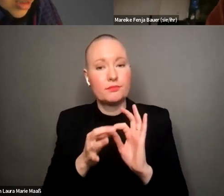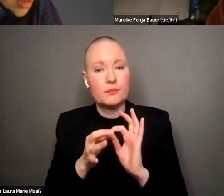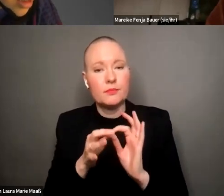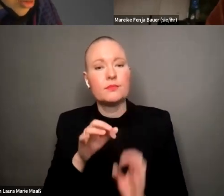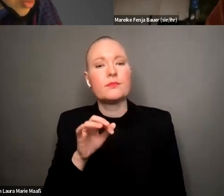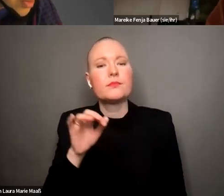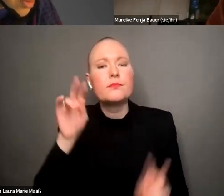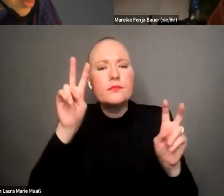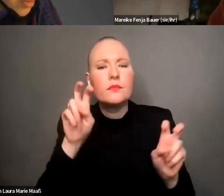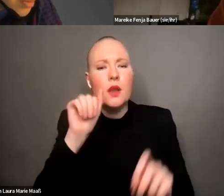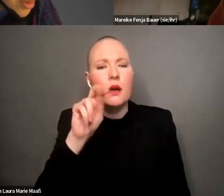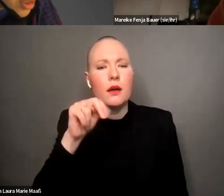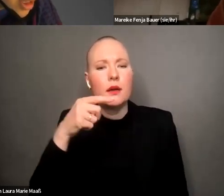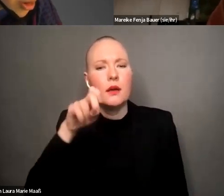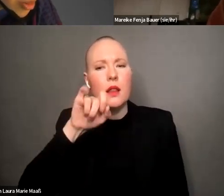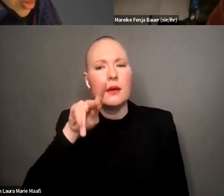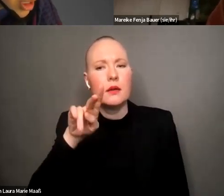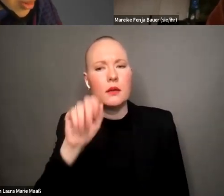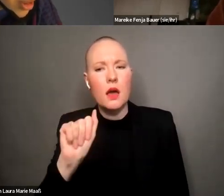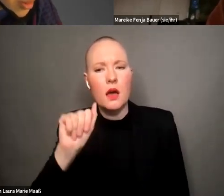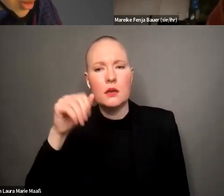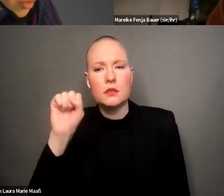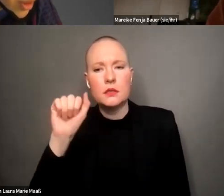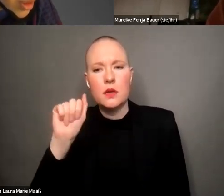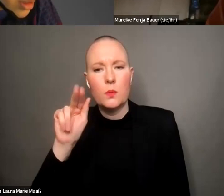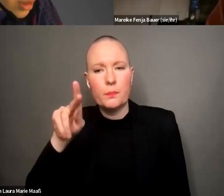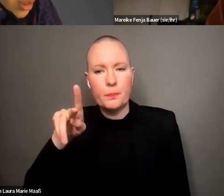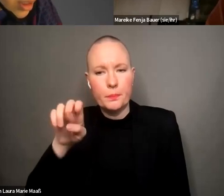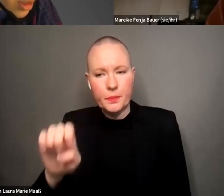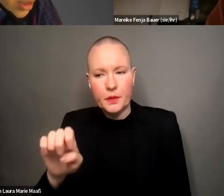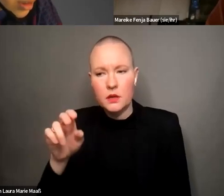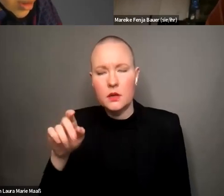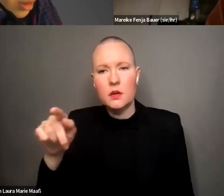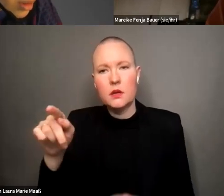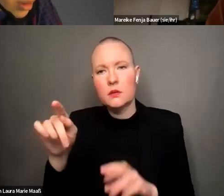angelika sauber ich glaube ich habe deine meldung vorhanden gesehen